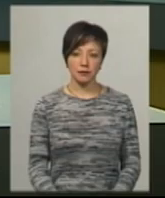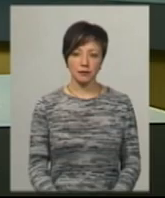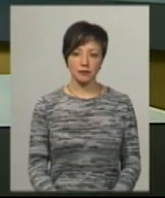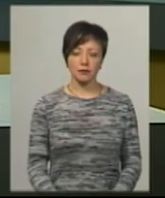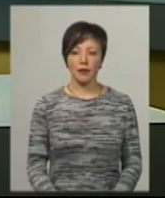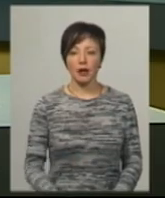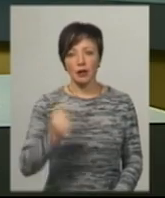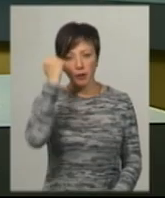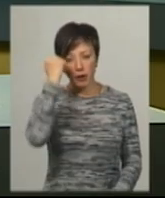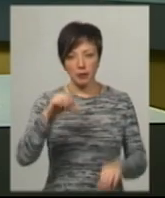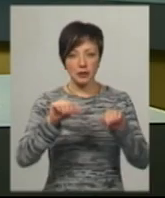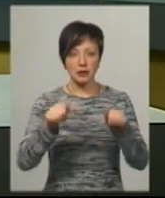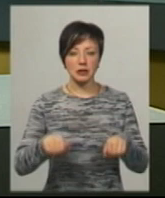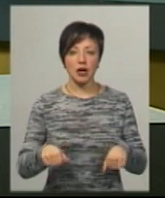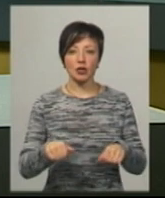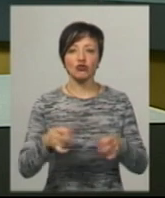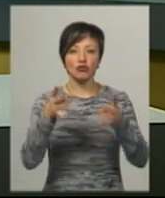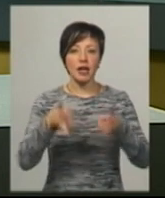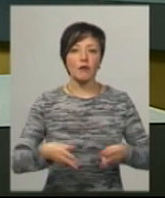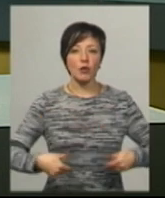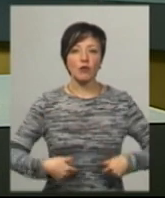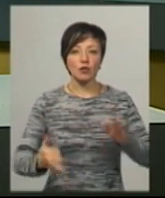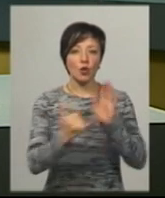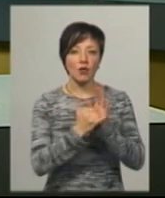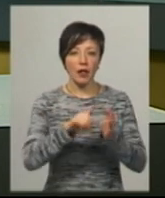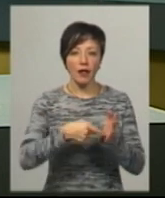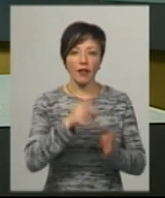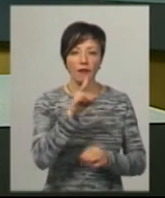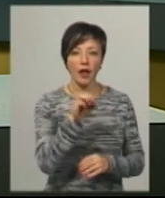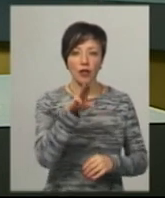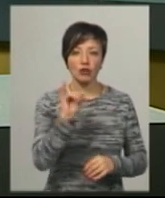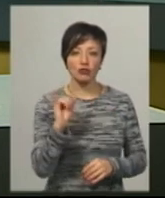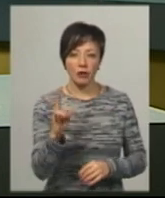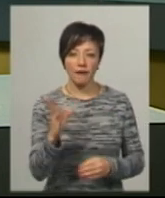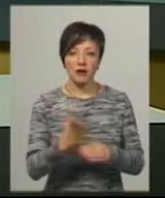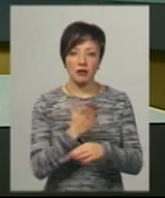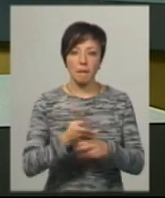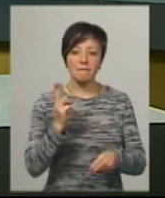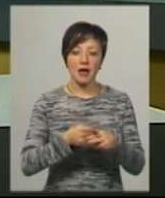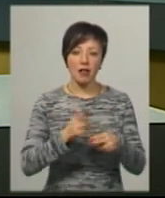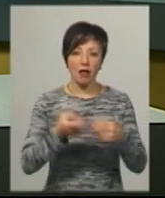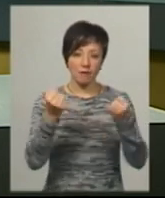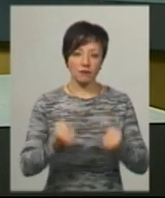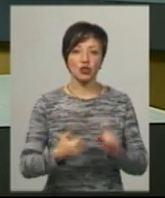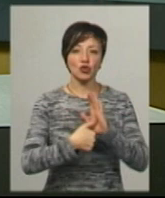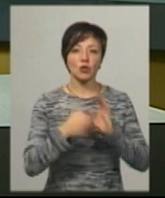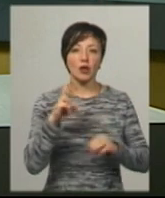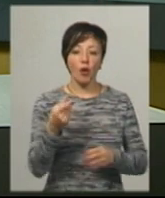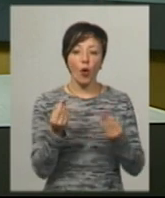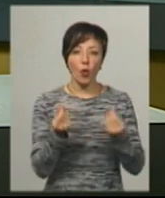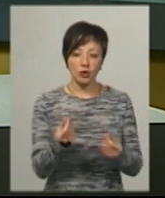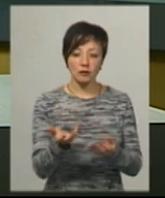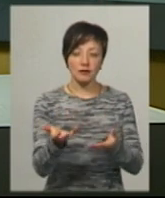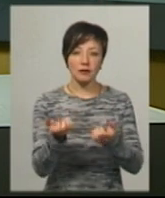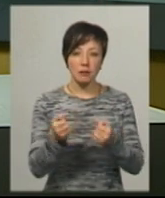Пам'ятний знак жертвам Голодомору встановили в Нетішині. Виготовлений він з металу, його вага – 600 кілограмів. Кошти на проєкт взяли з